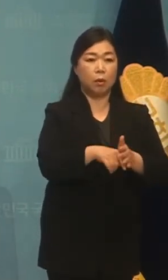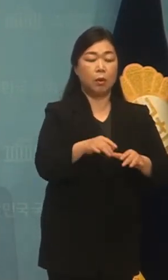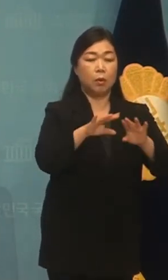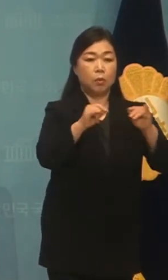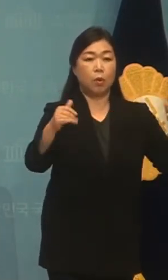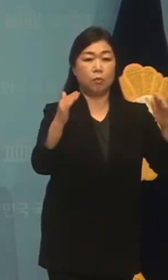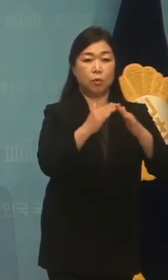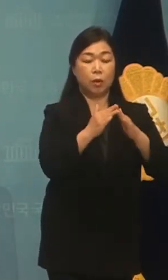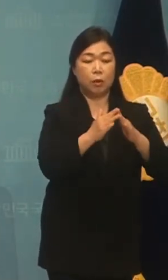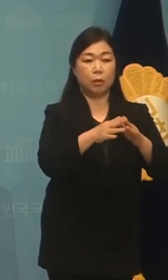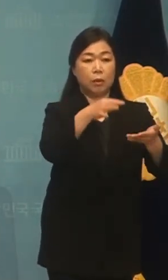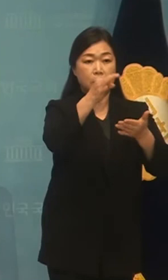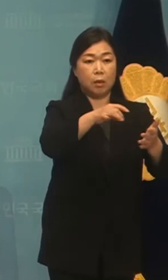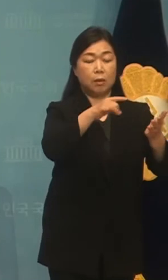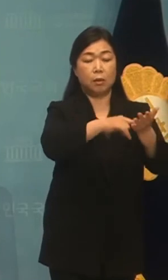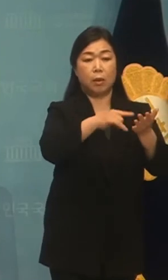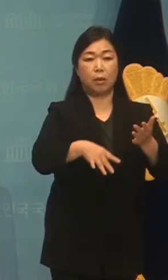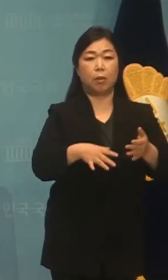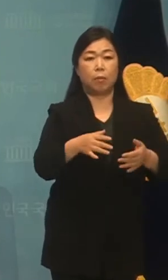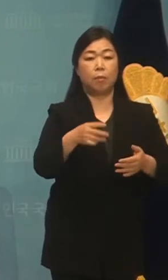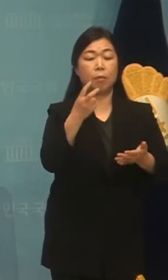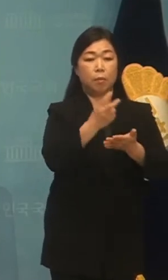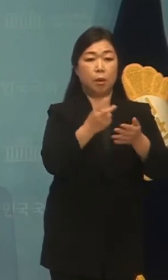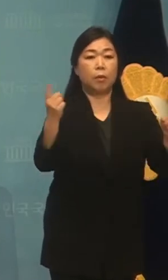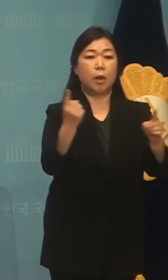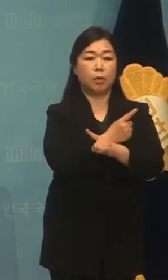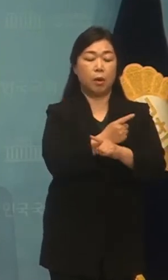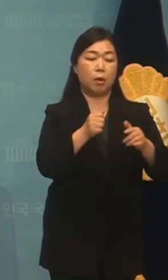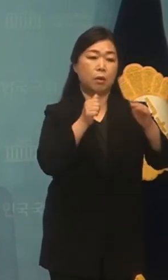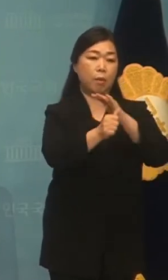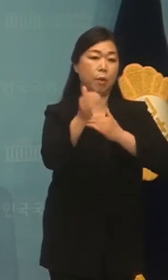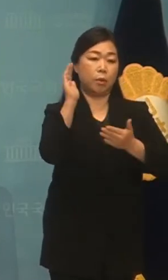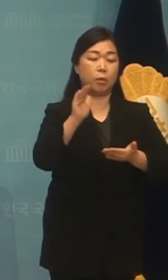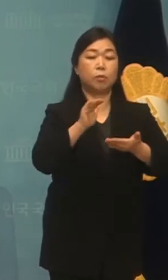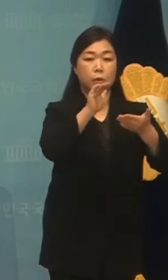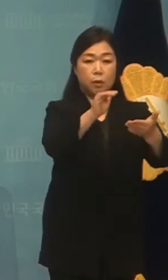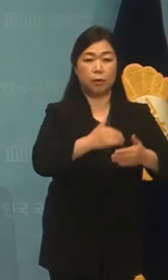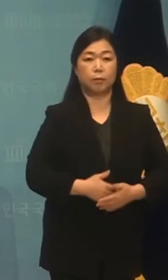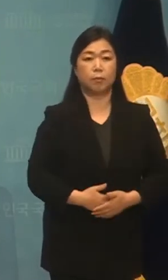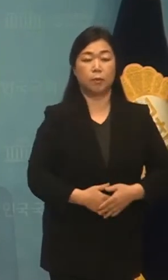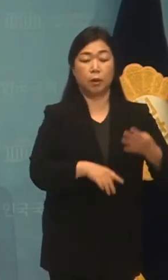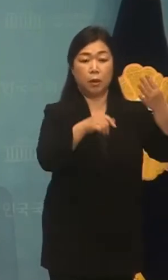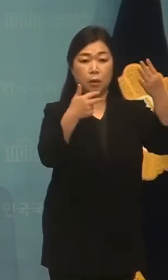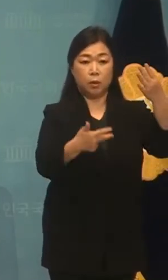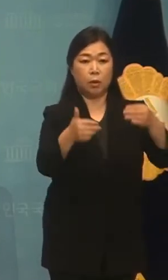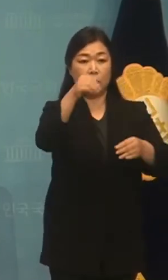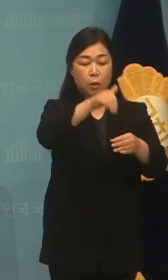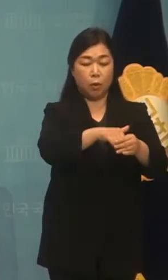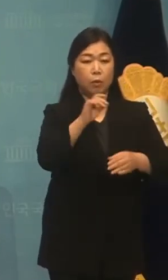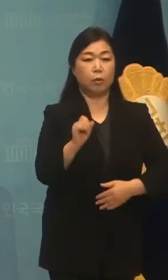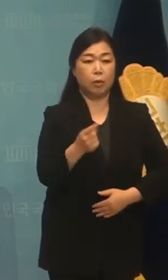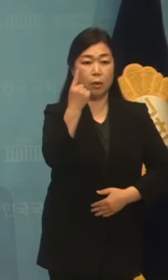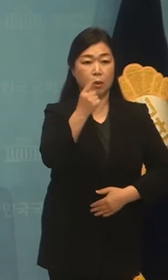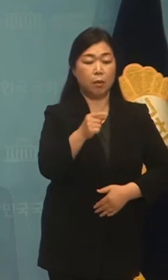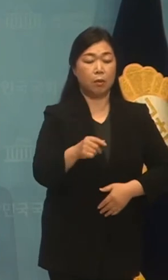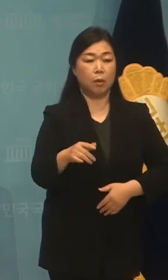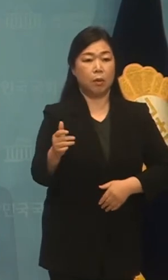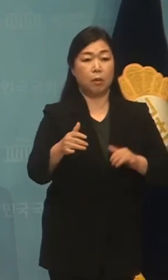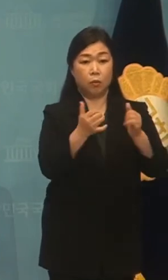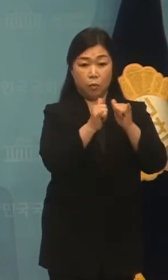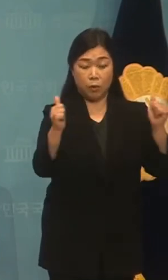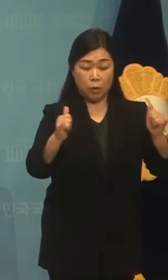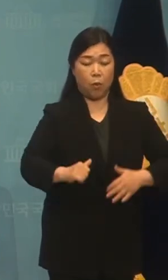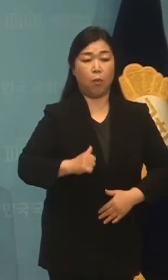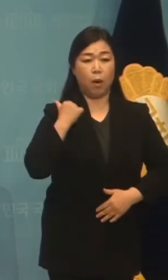재산세포 개정안을 대표 발휘합니다. 지난 4.7.5월 선언을 통해 국민들의 성남 민심이